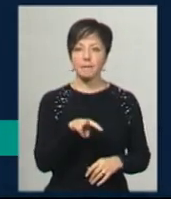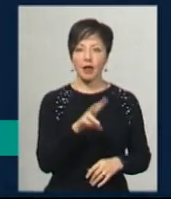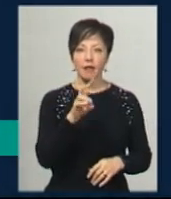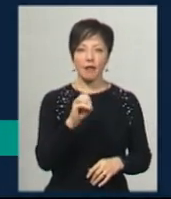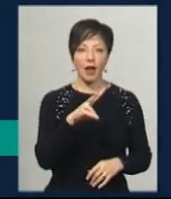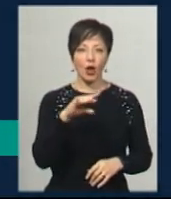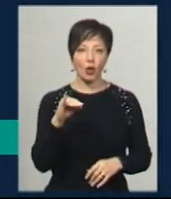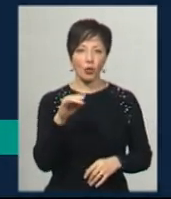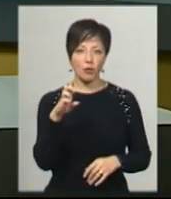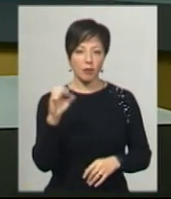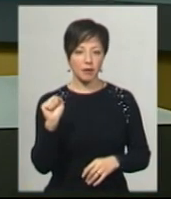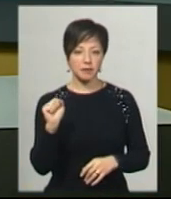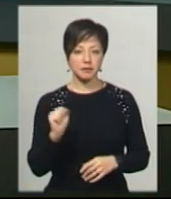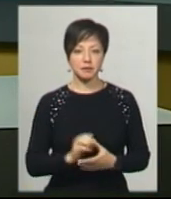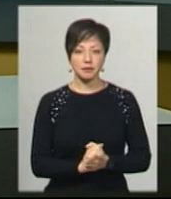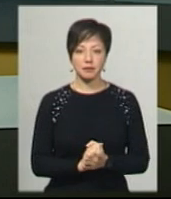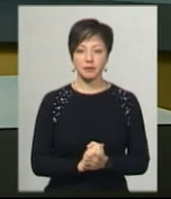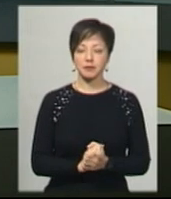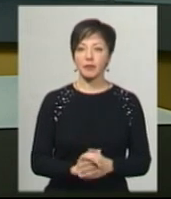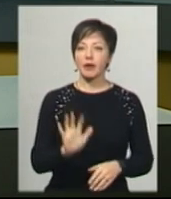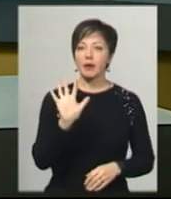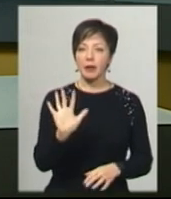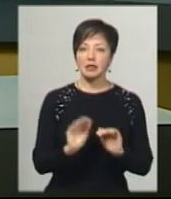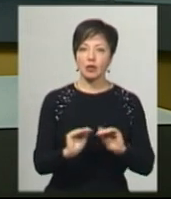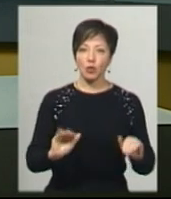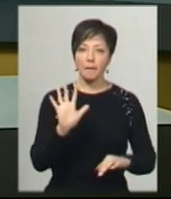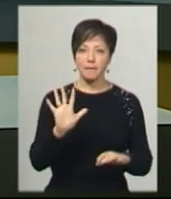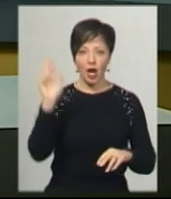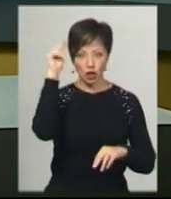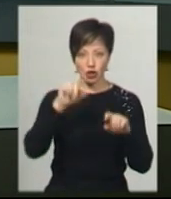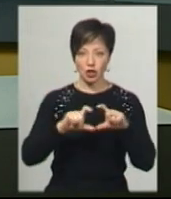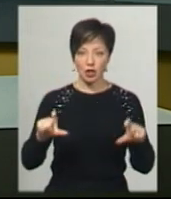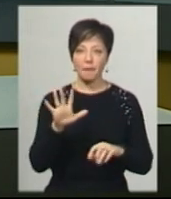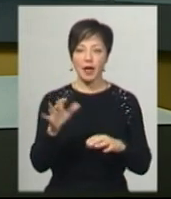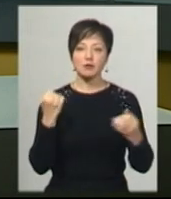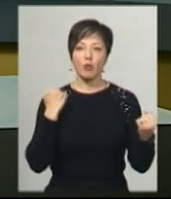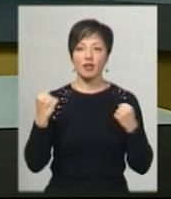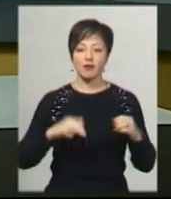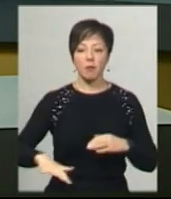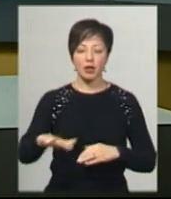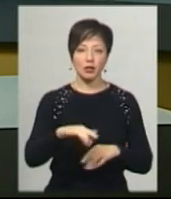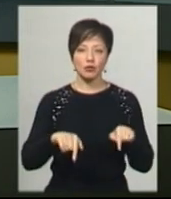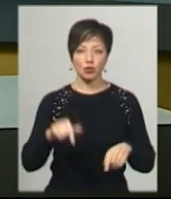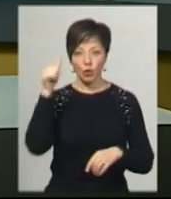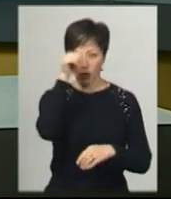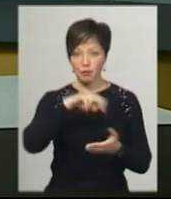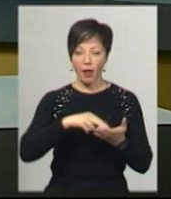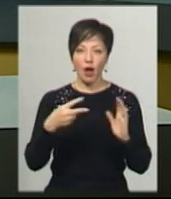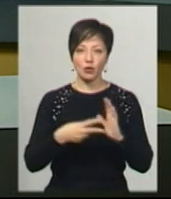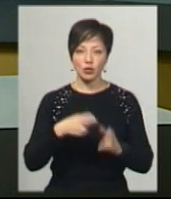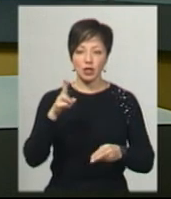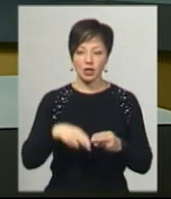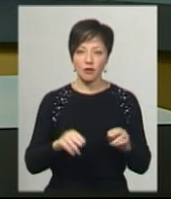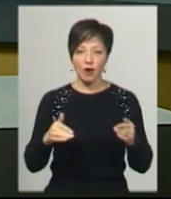Нелюбою. П'ять садочків, п'ять шкіл та п'ять спортивних майданчиків цьогоріч планують здати в рамках